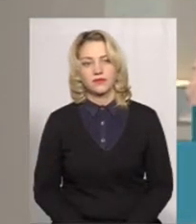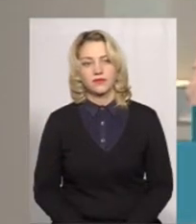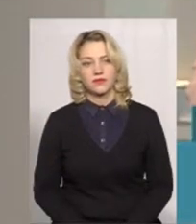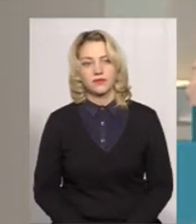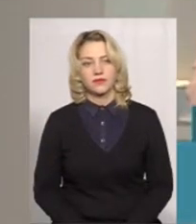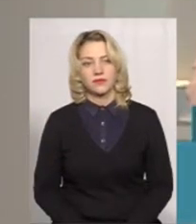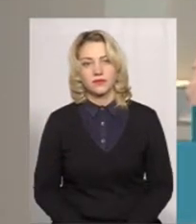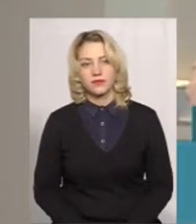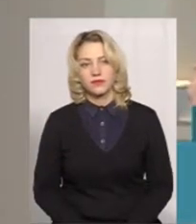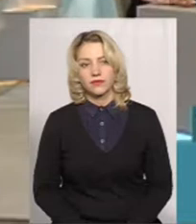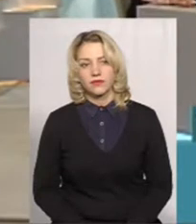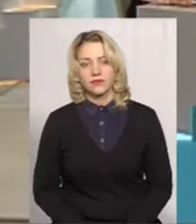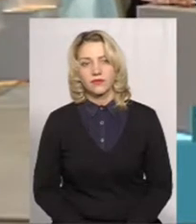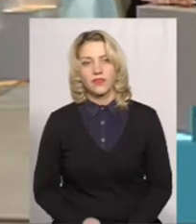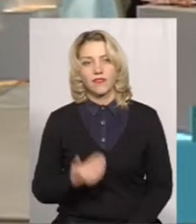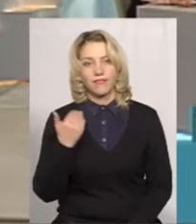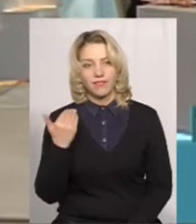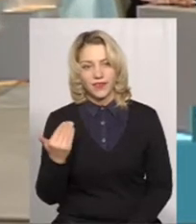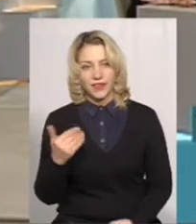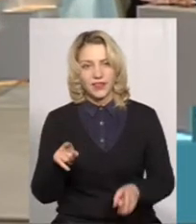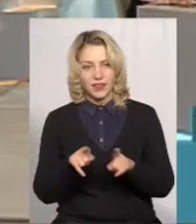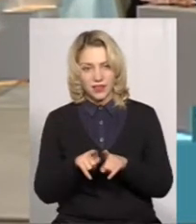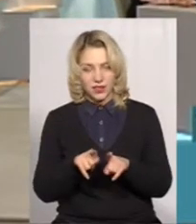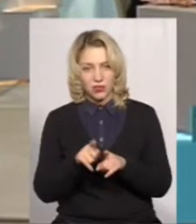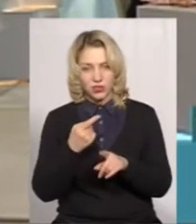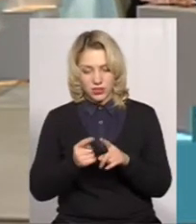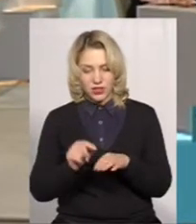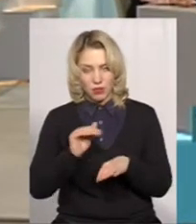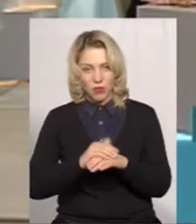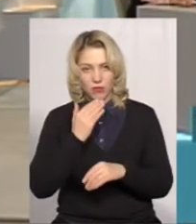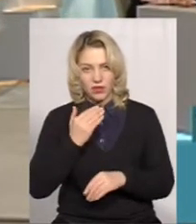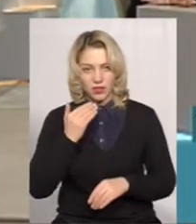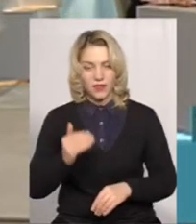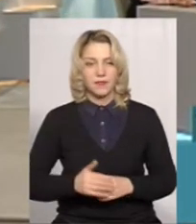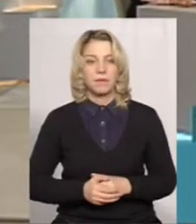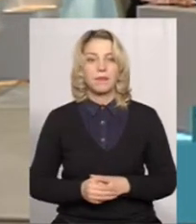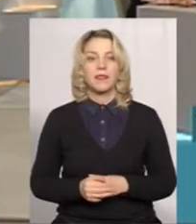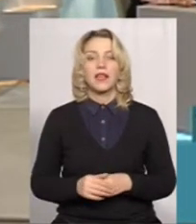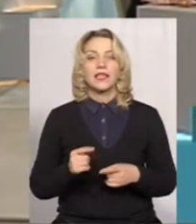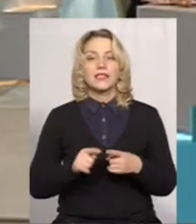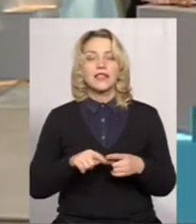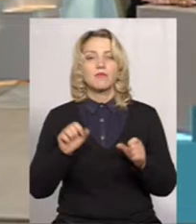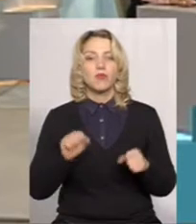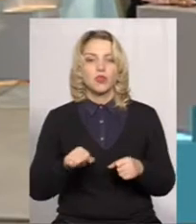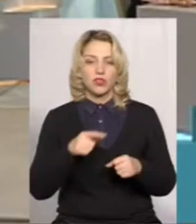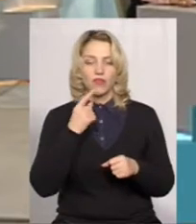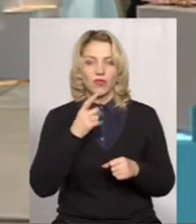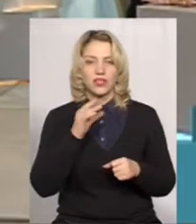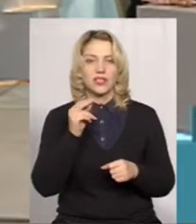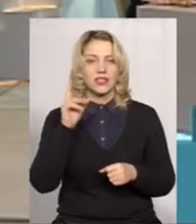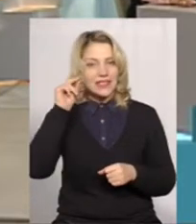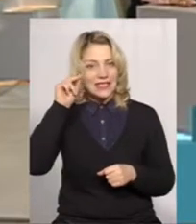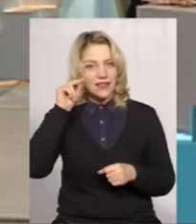оцінювання. Ви теж це помітили? Це можна доводити цифрами.